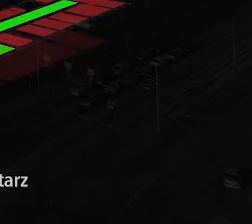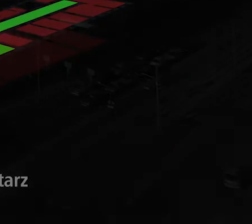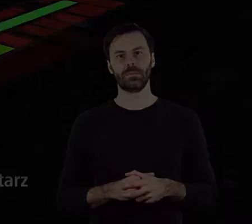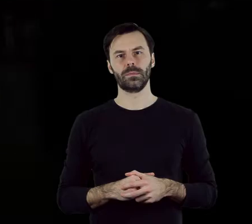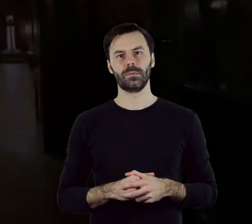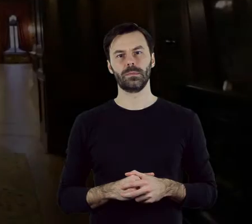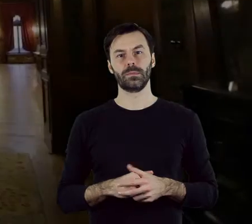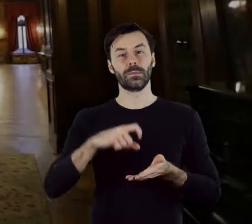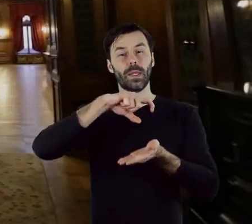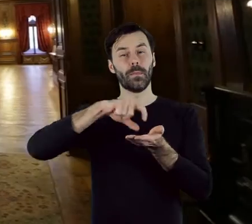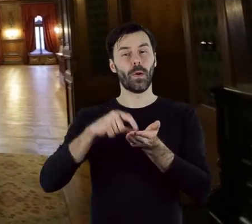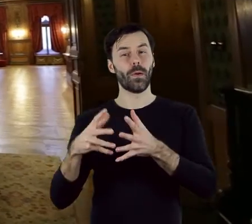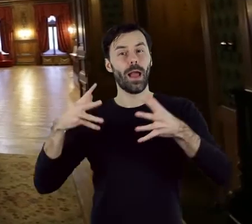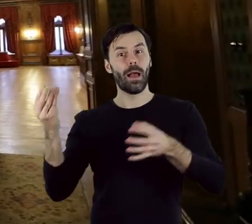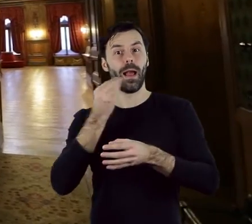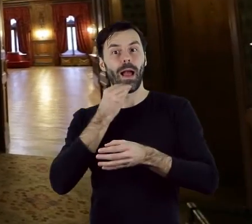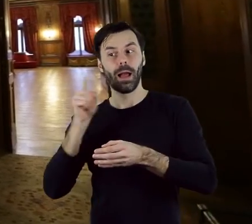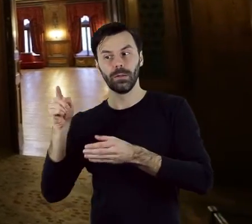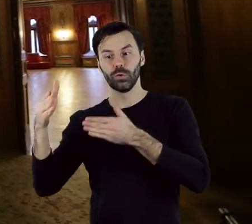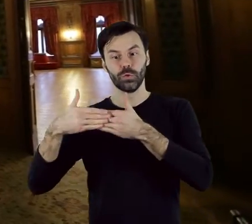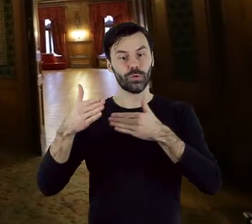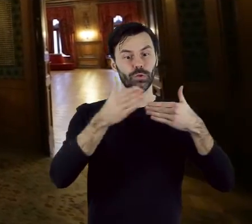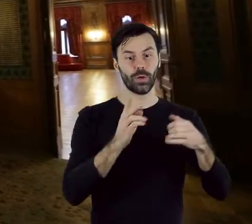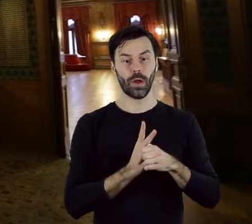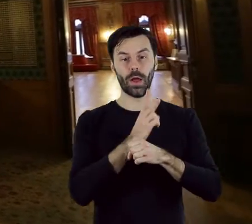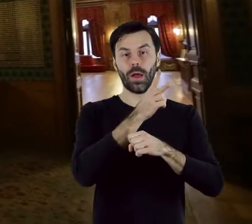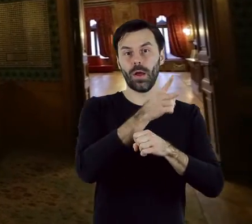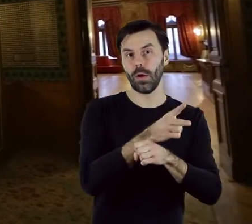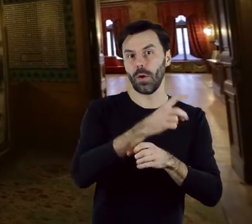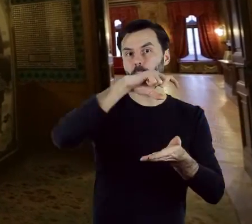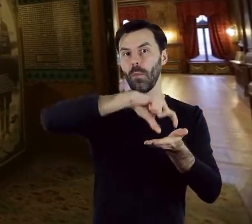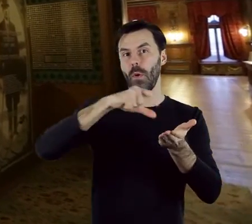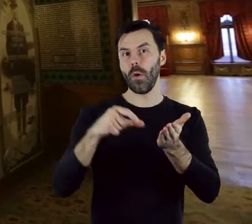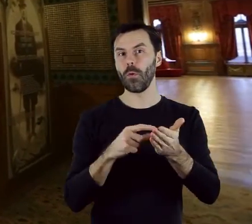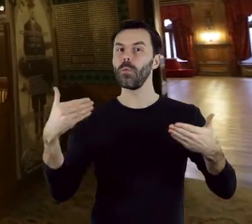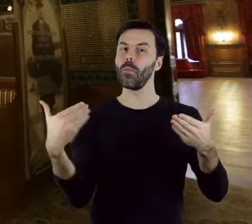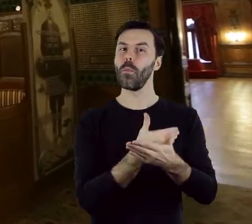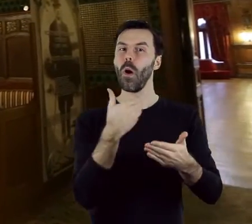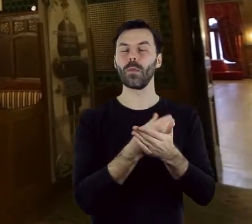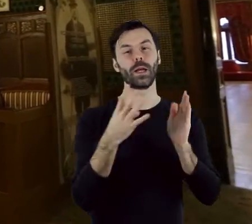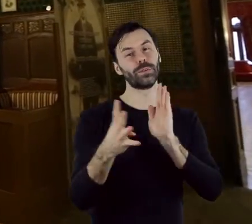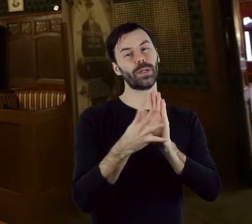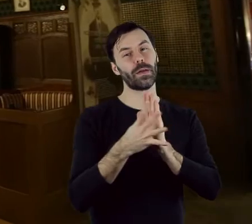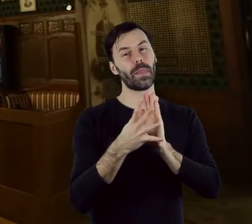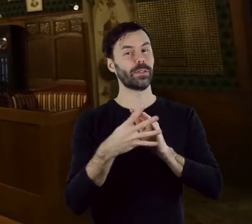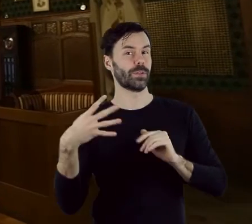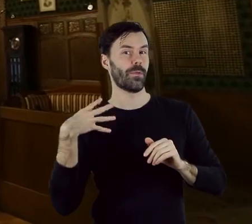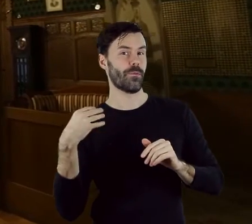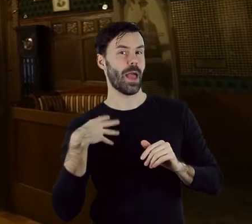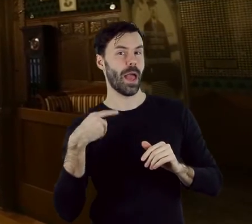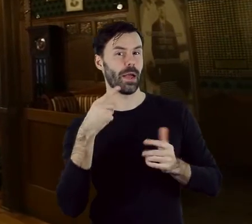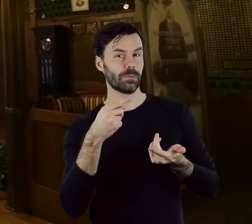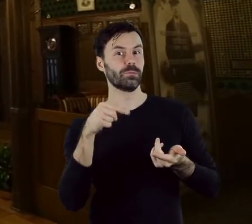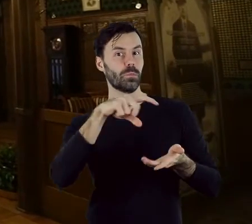Z dużej jadalni dwoje drzwi prowadzi do wnętrz urządzonych zgodnie z obowiązującą pod koniec wieku modą